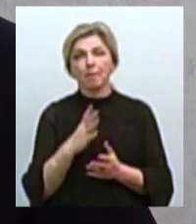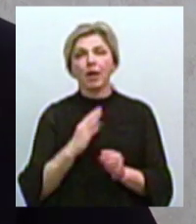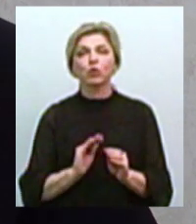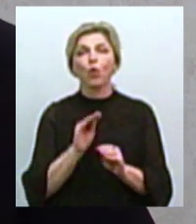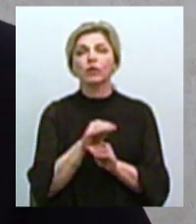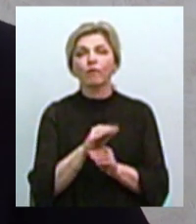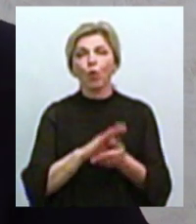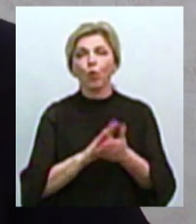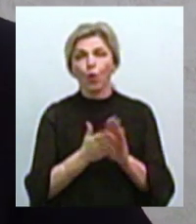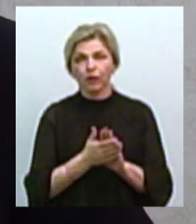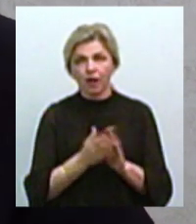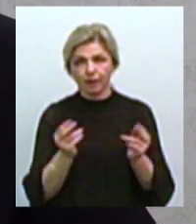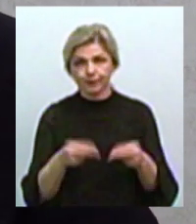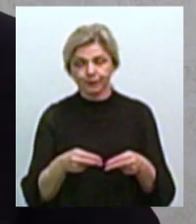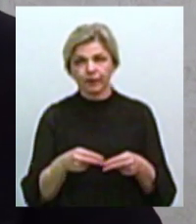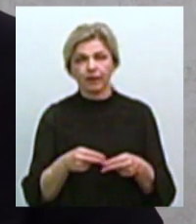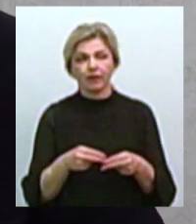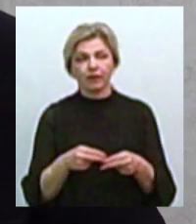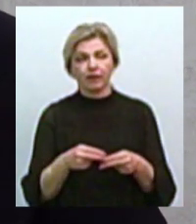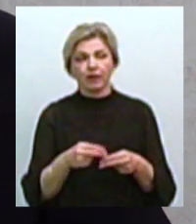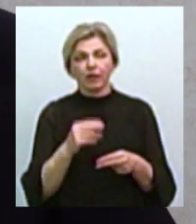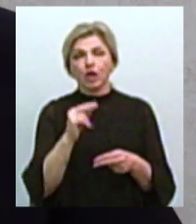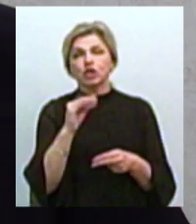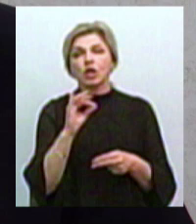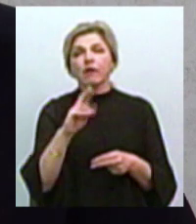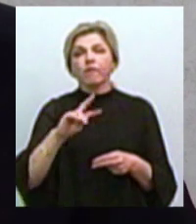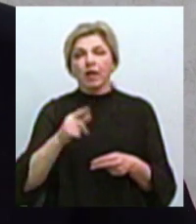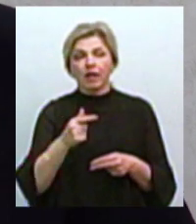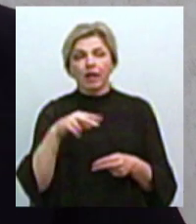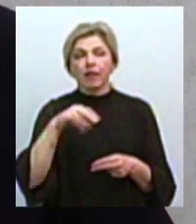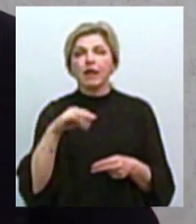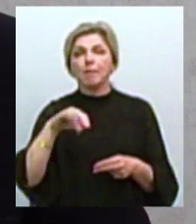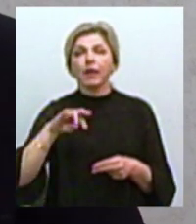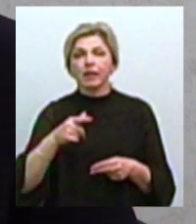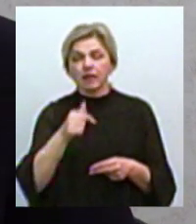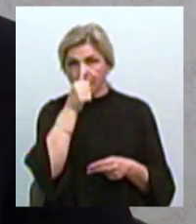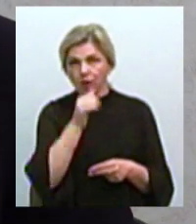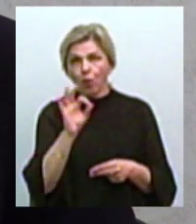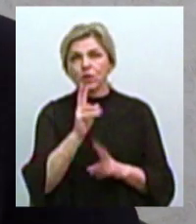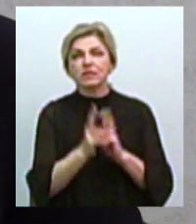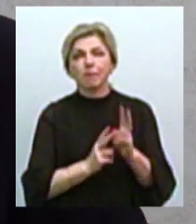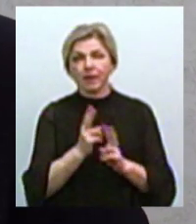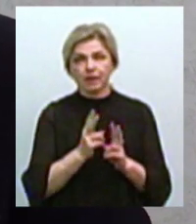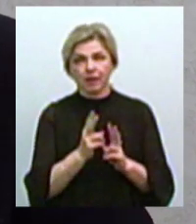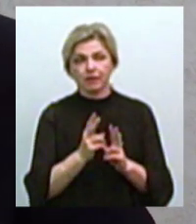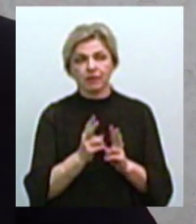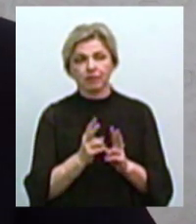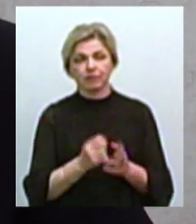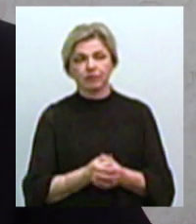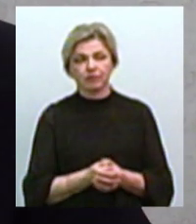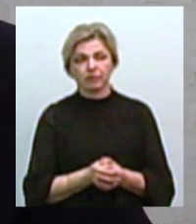угода була укладена в липні місяці щодо зміни предмету